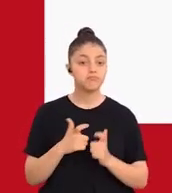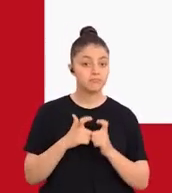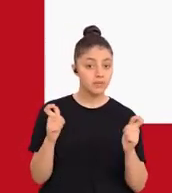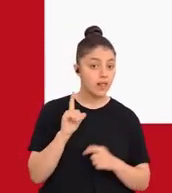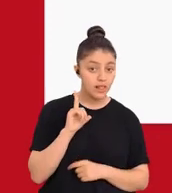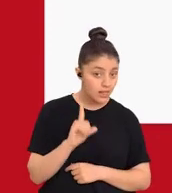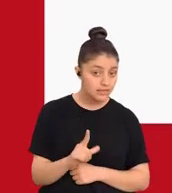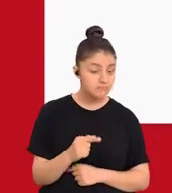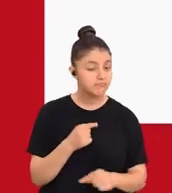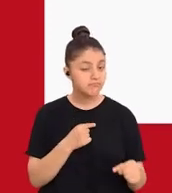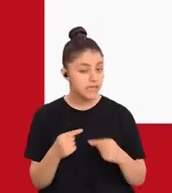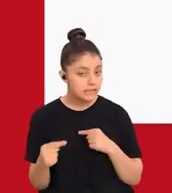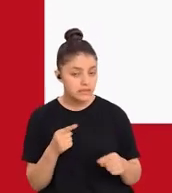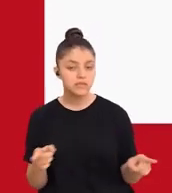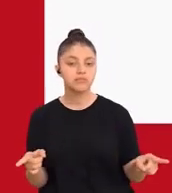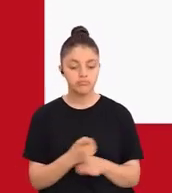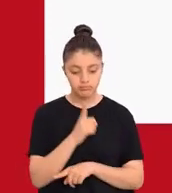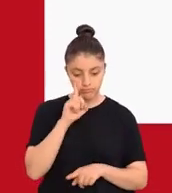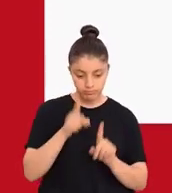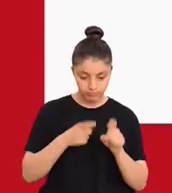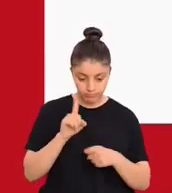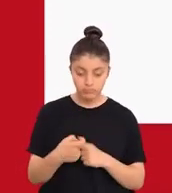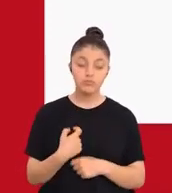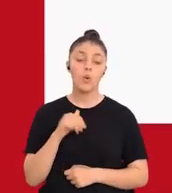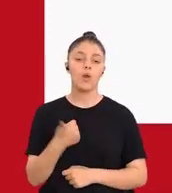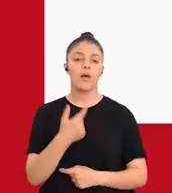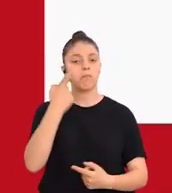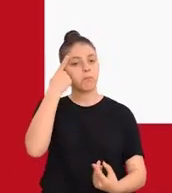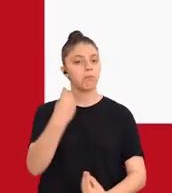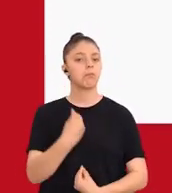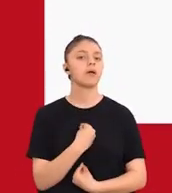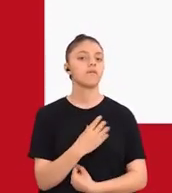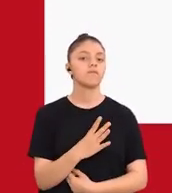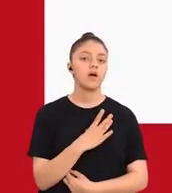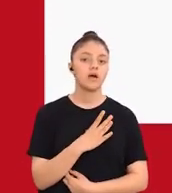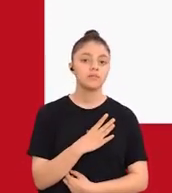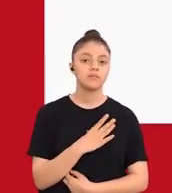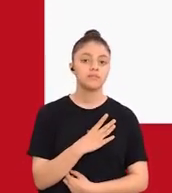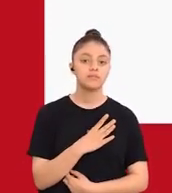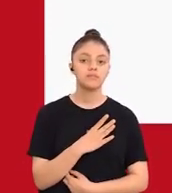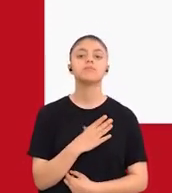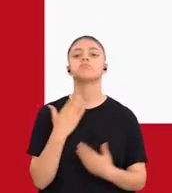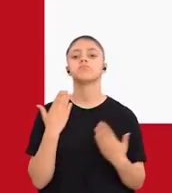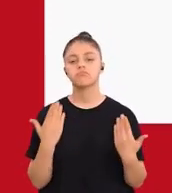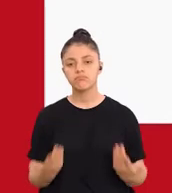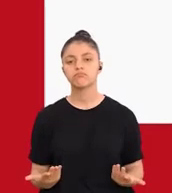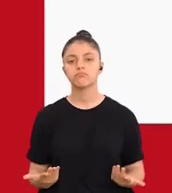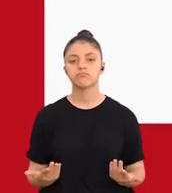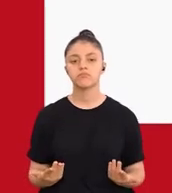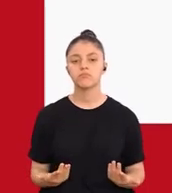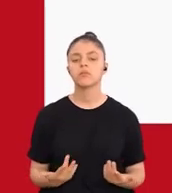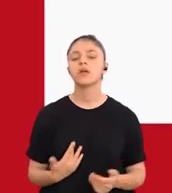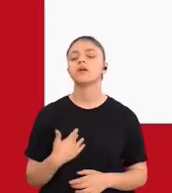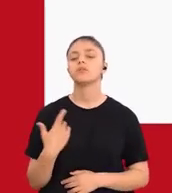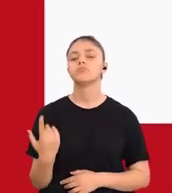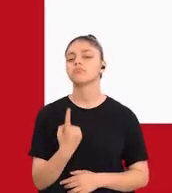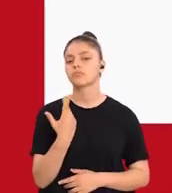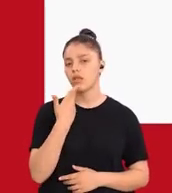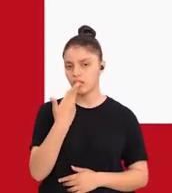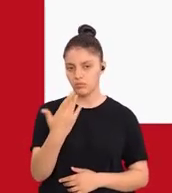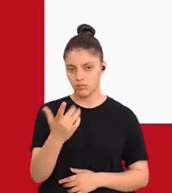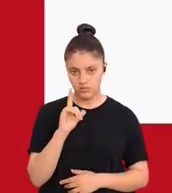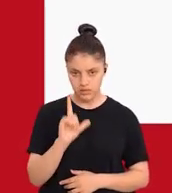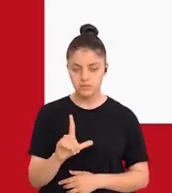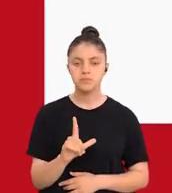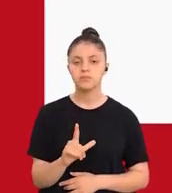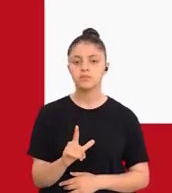açılardan geliştirilmesi gerektiği konusunda bize önemli bilgiler sağlar. Tabii şunu da